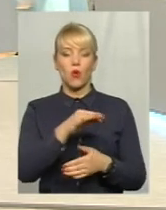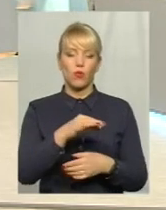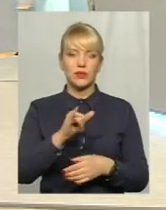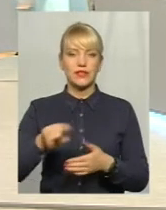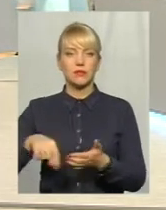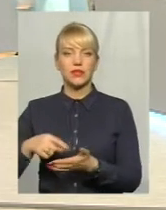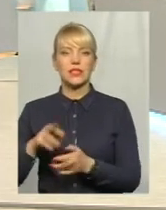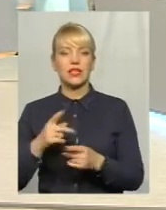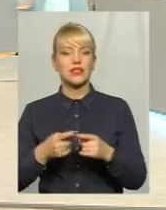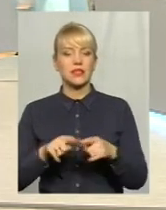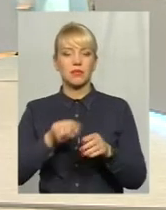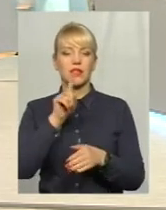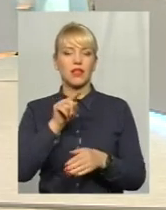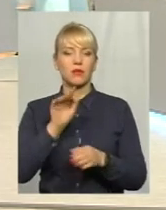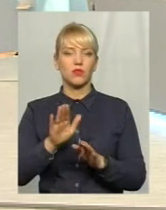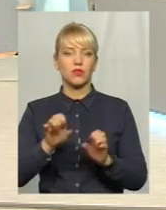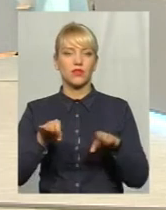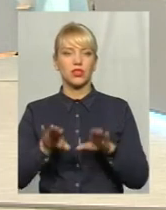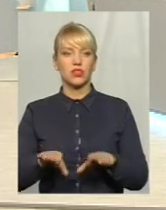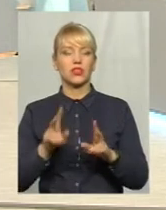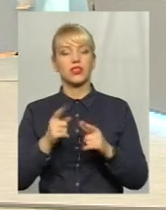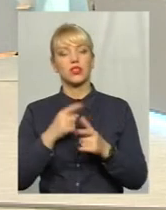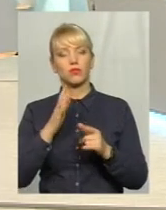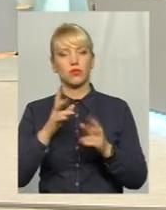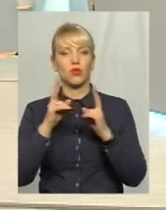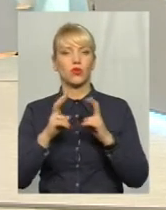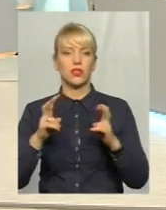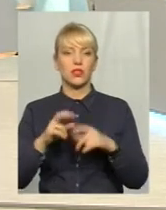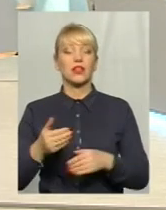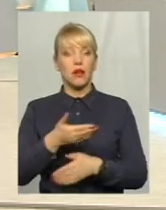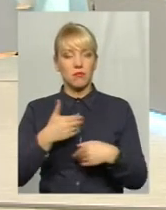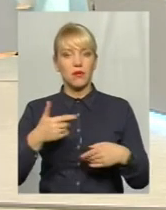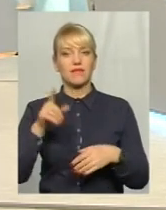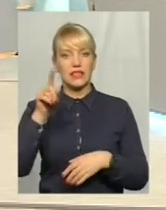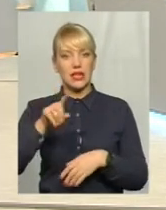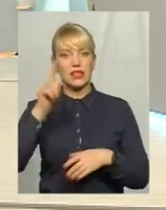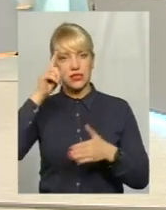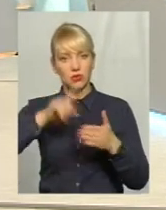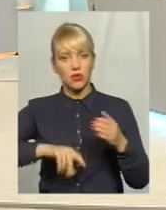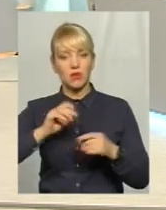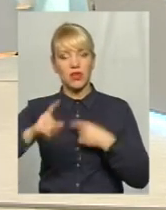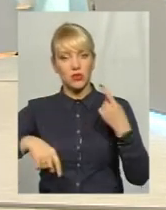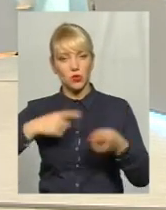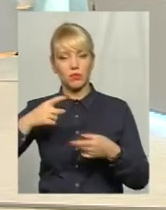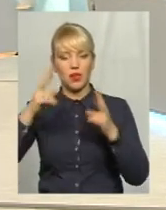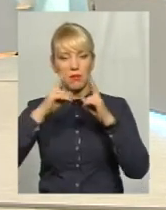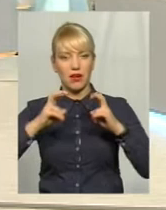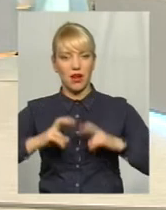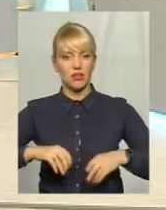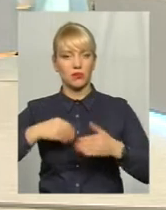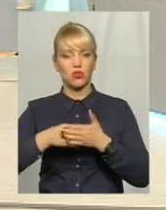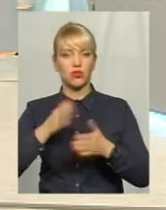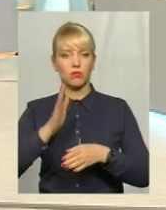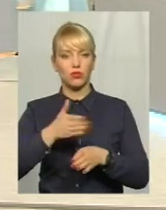вирішуватися? Що буде воно потім розглядатися? Ми все-таки сподіваємось, що при наступних переглядах бюджету буде розподіло